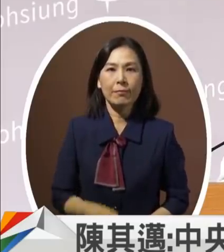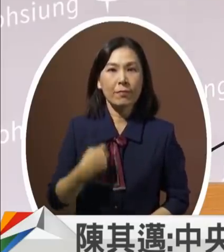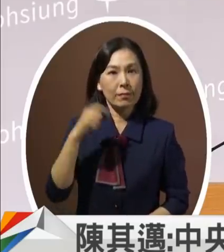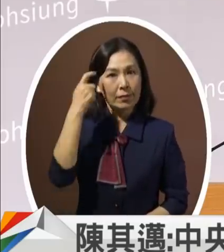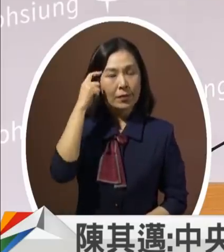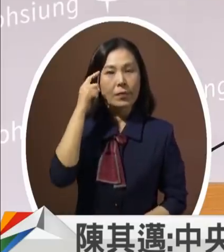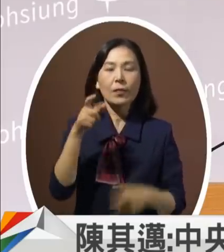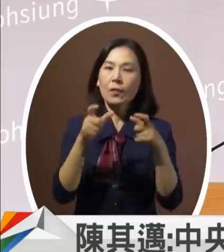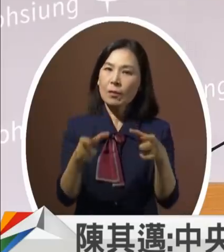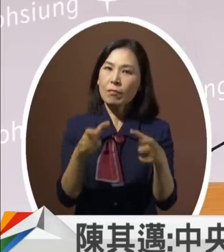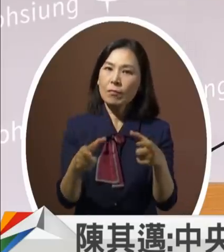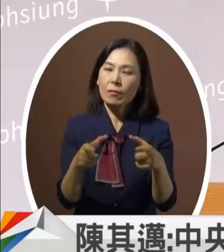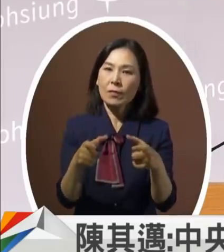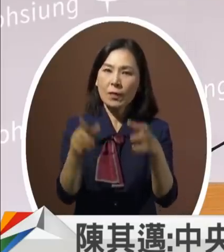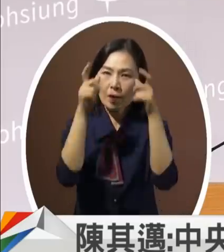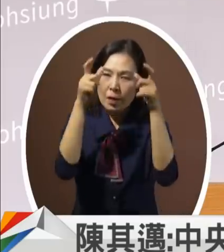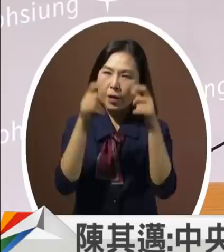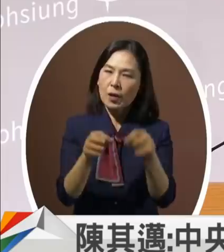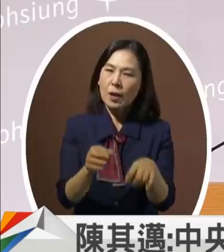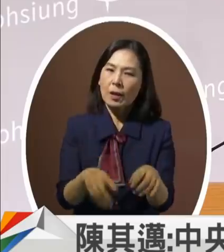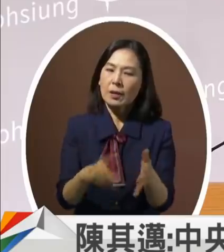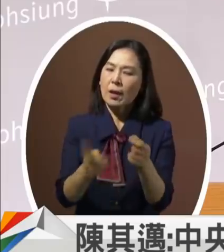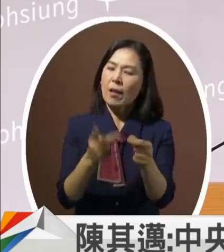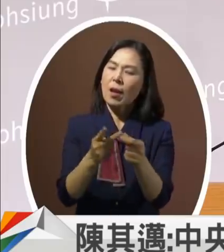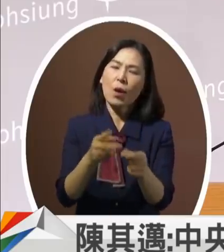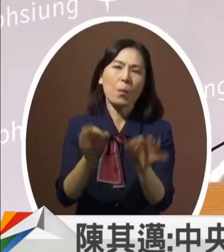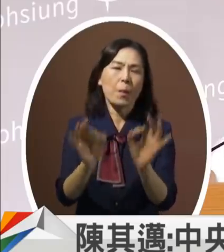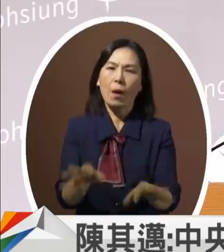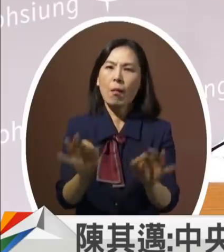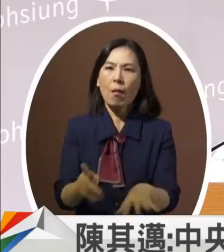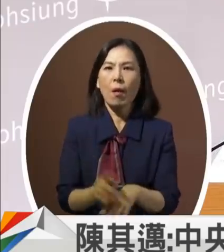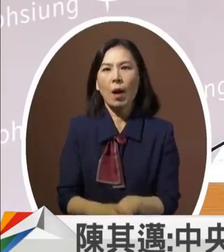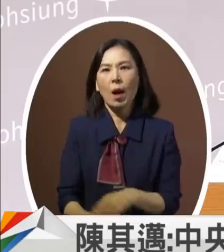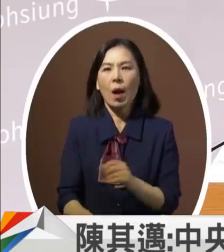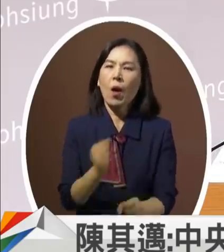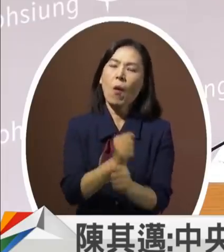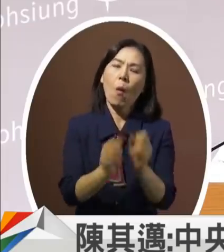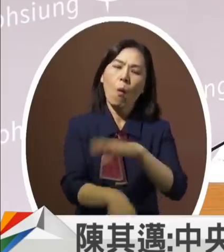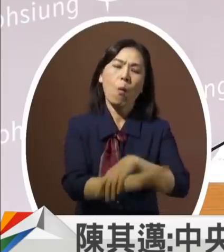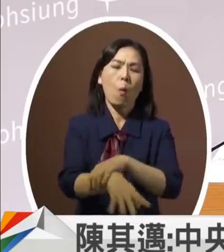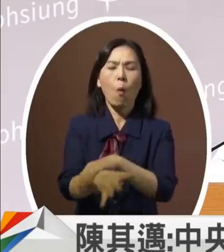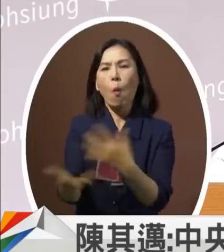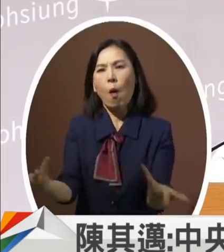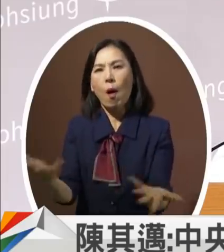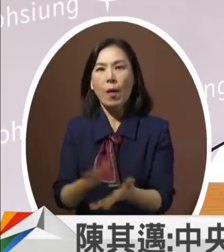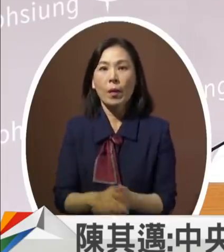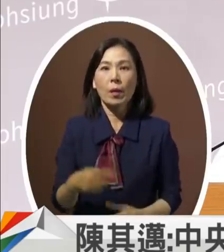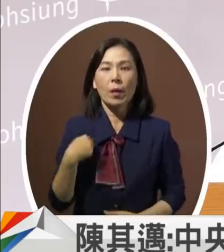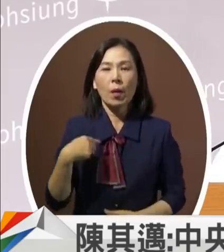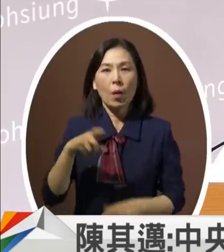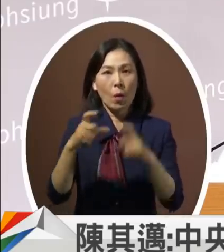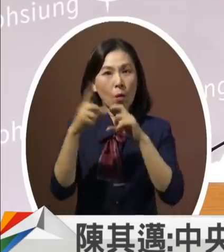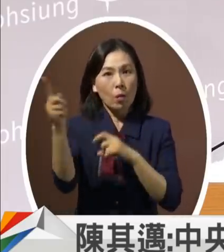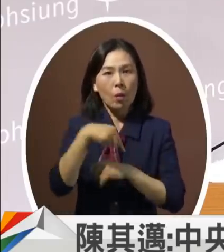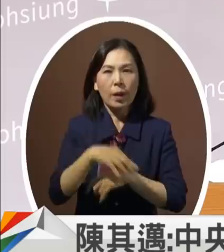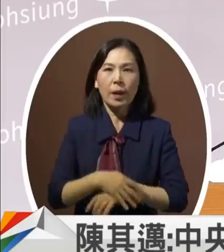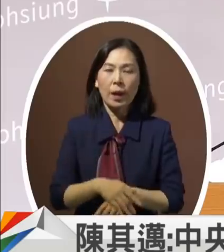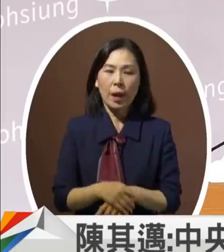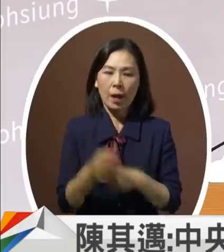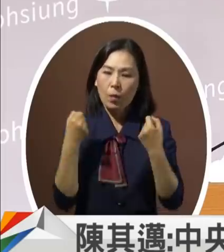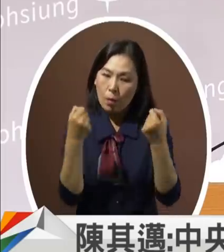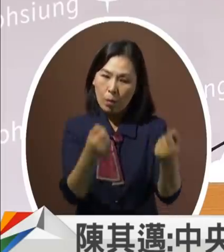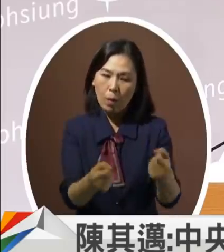我想高雄已经浪费了两年的时间也空转了两年的时间每一次假如说我回到高雄经过五福桥的时候